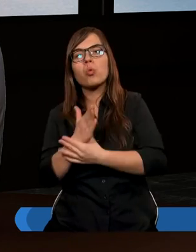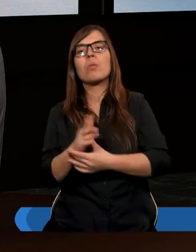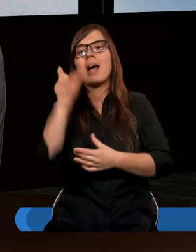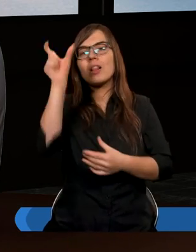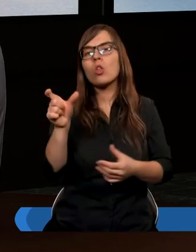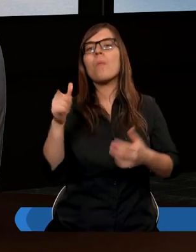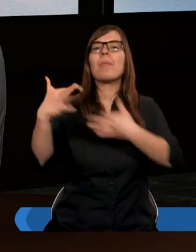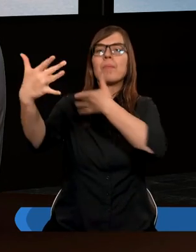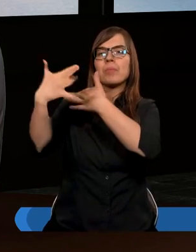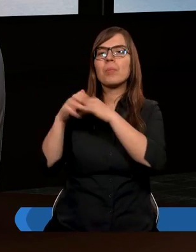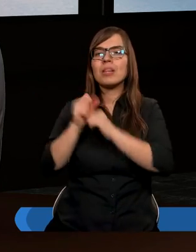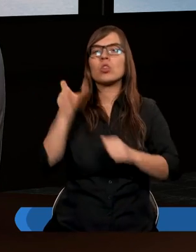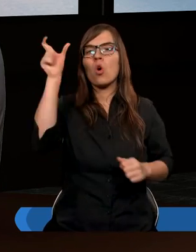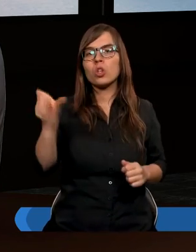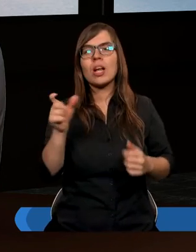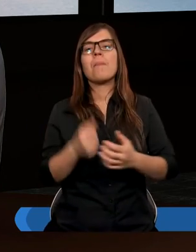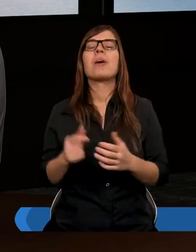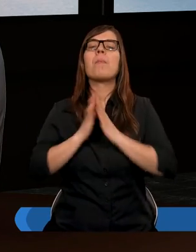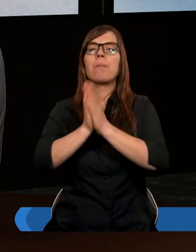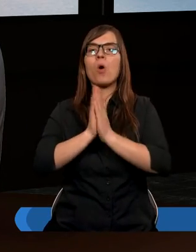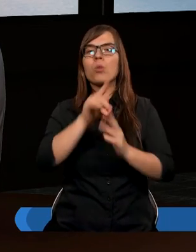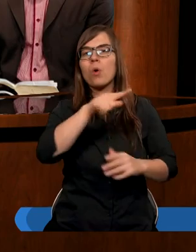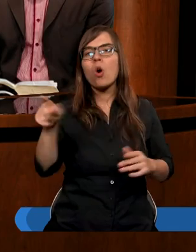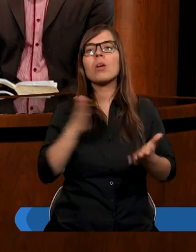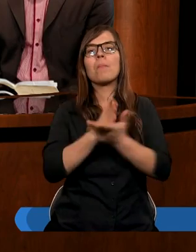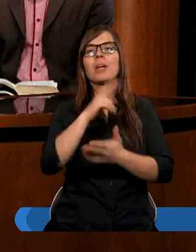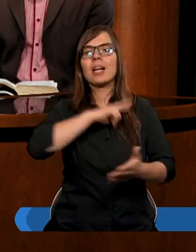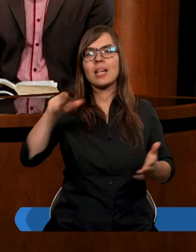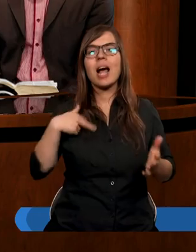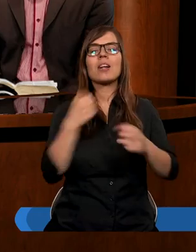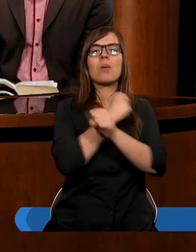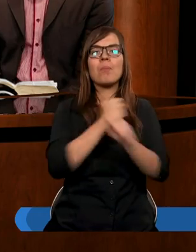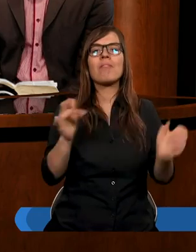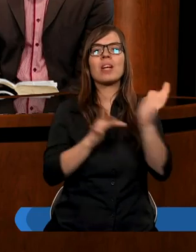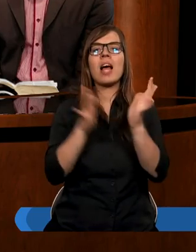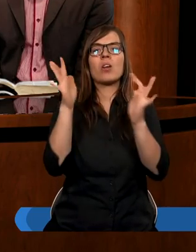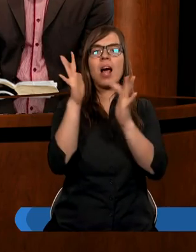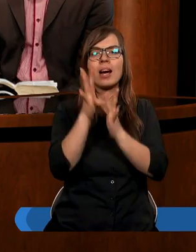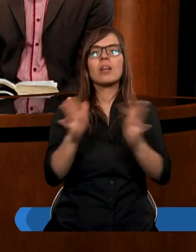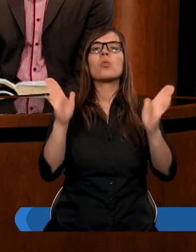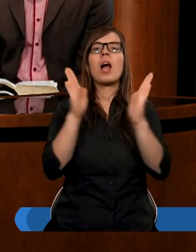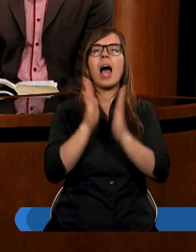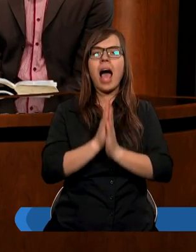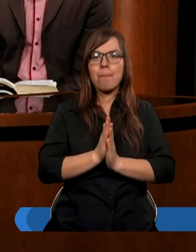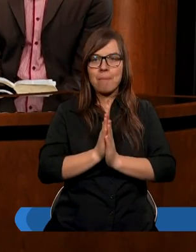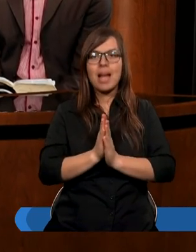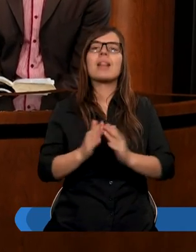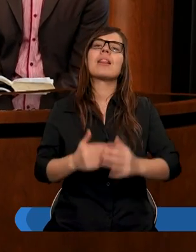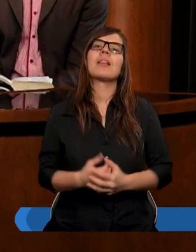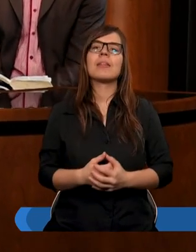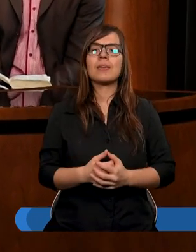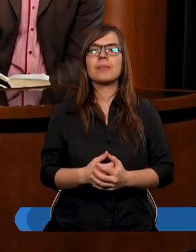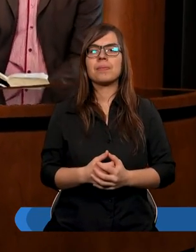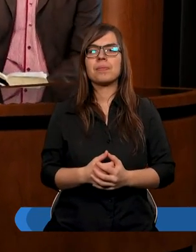Tobie przybliżać się do Ciebie prosimy Cię o to przez zasługi naszego Zbawiciela Jezusa Chrystusa Amen Amen